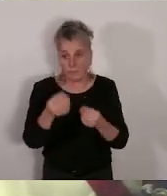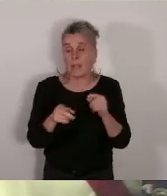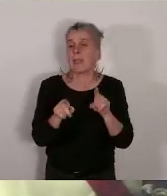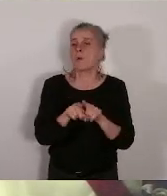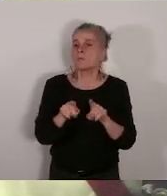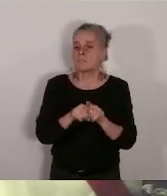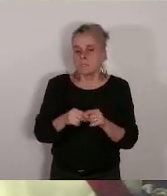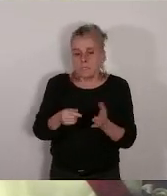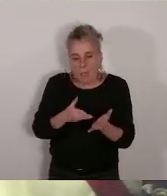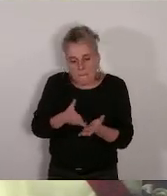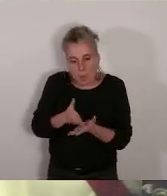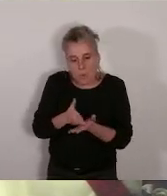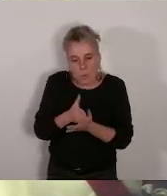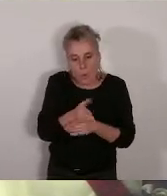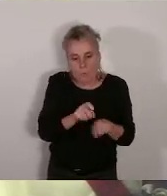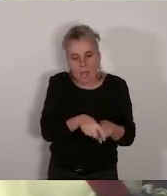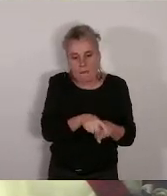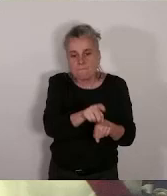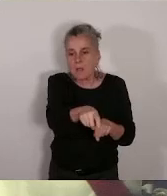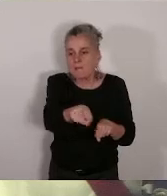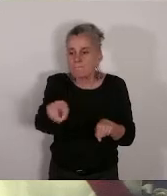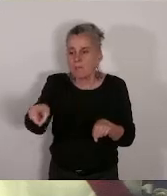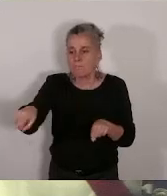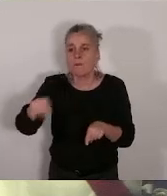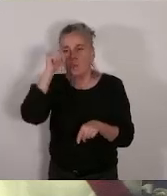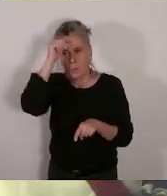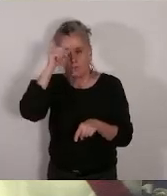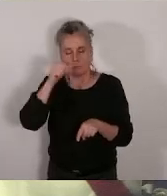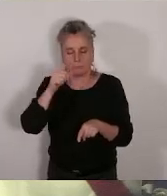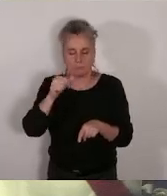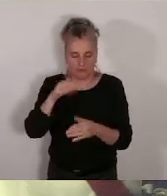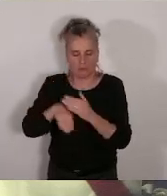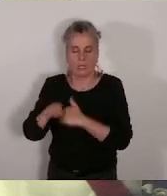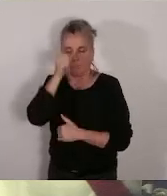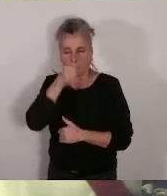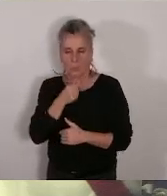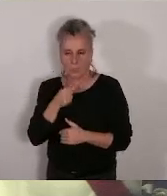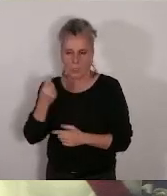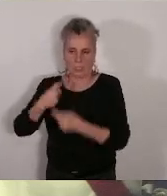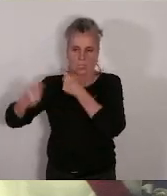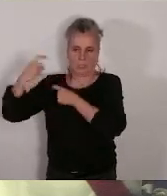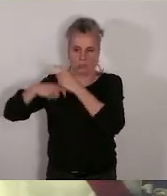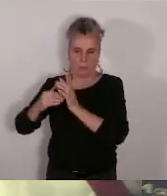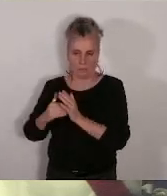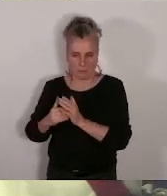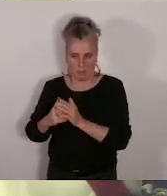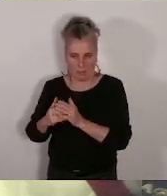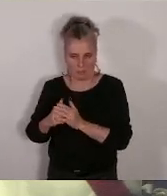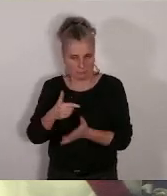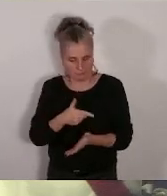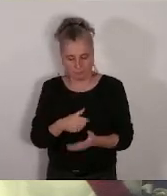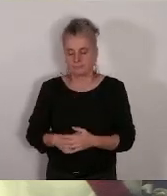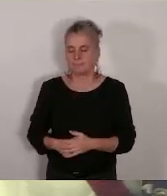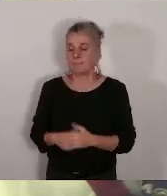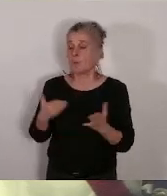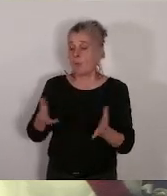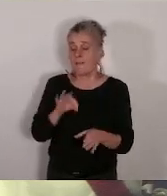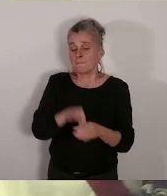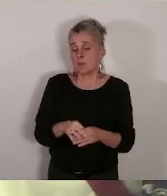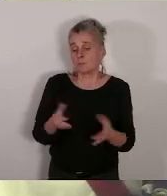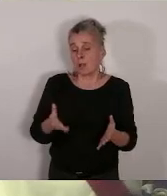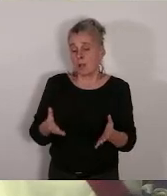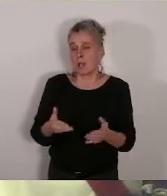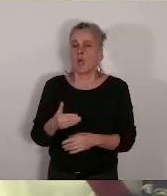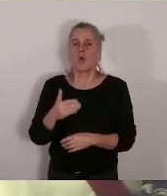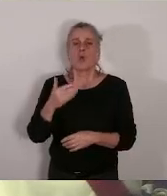de Marseille. Voilà, donc en fait ce qui est important ici c'est de voter les crédits à hauteur de 380 000